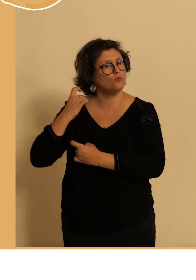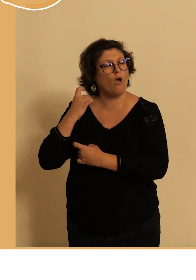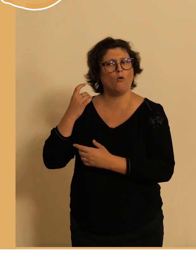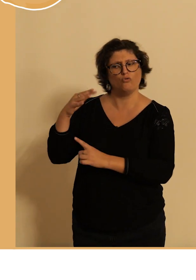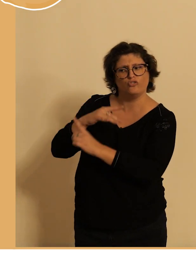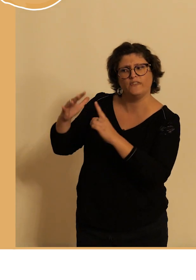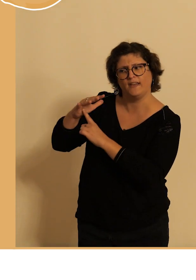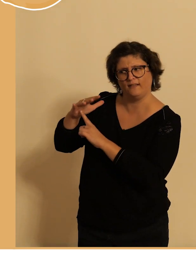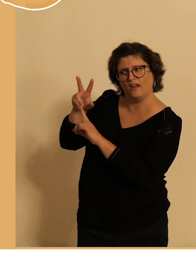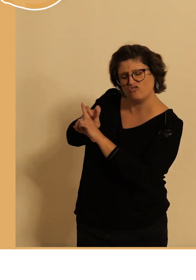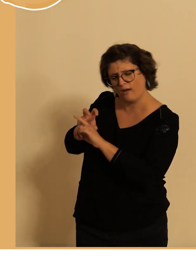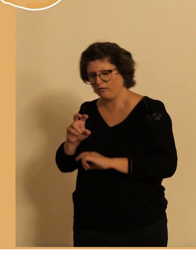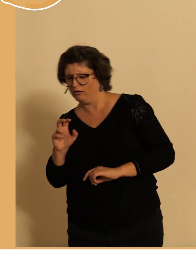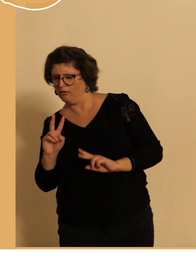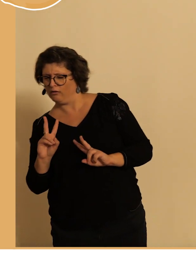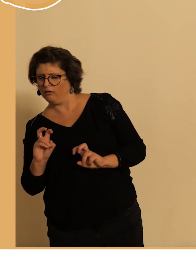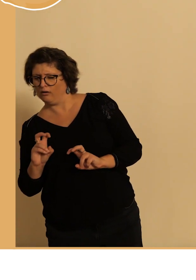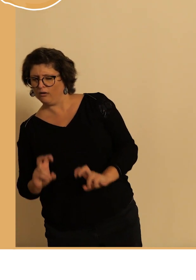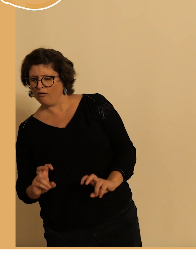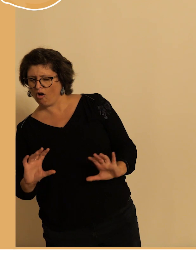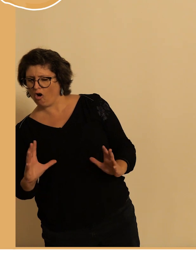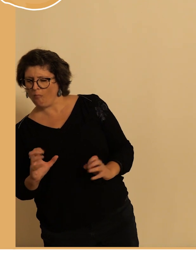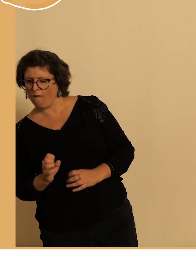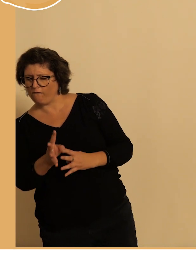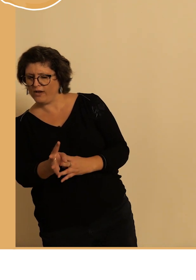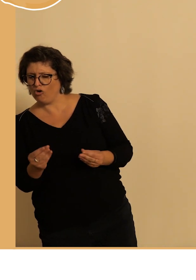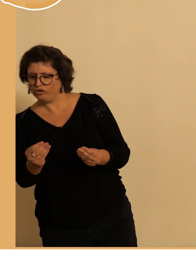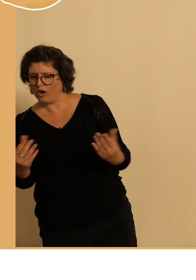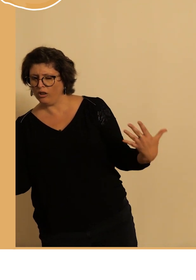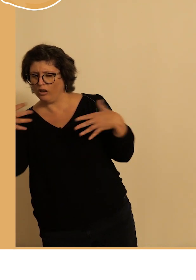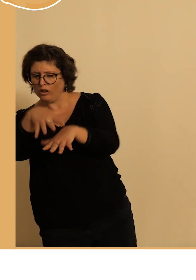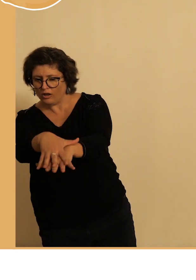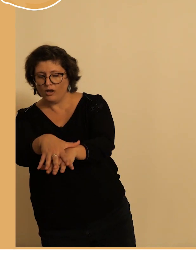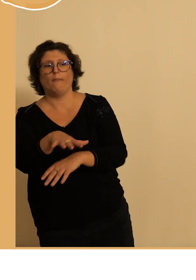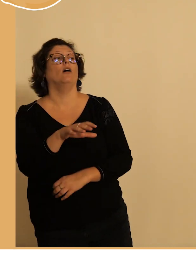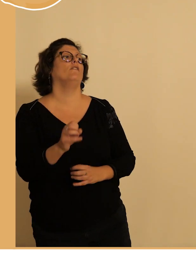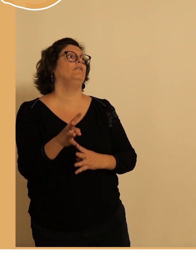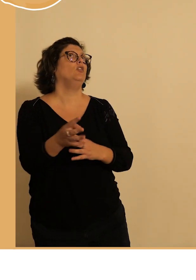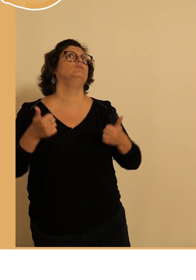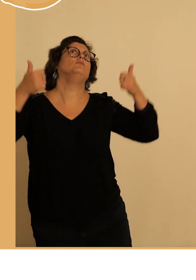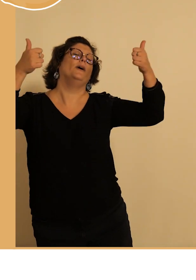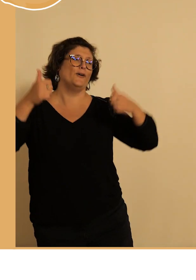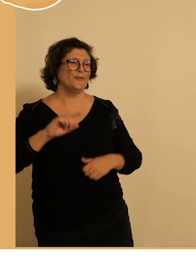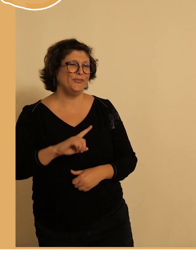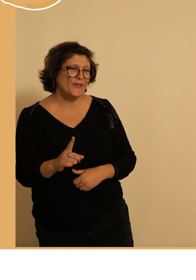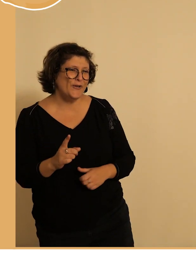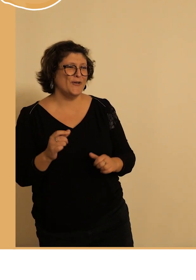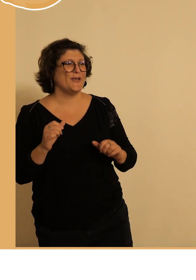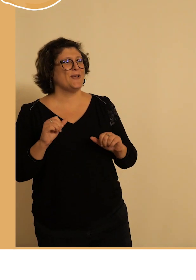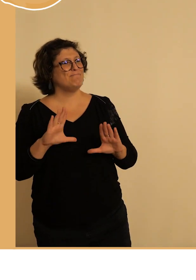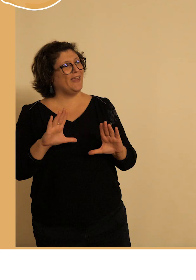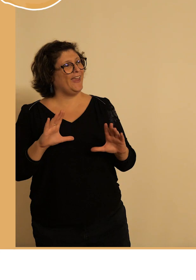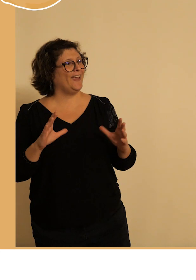et qu'effectivement on n pas là non plus pour faire l'apologie du vélo on est là dans le cadre de cette